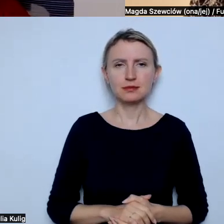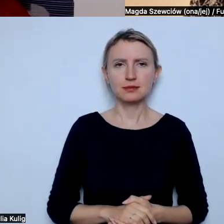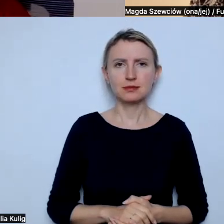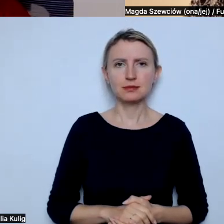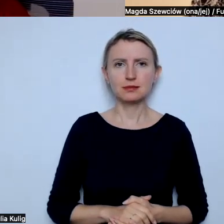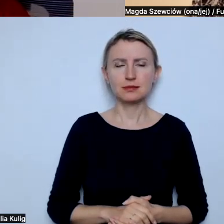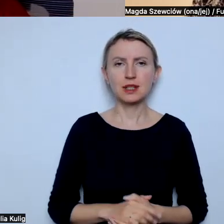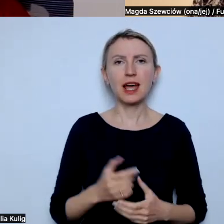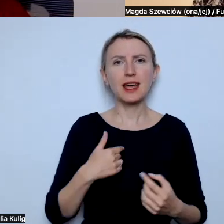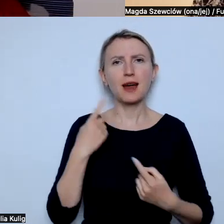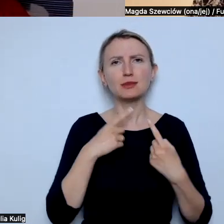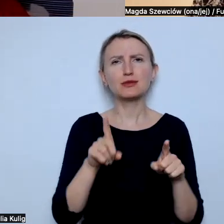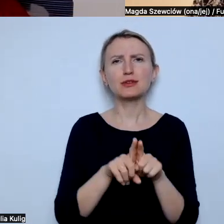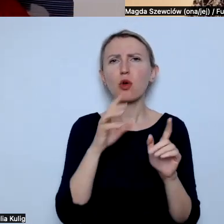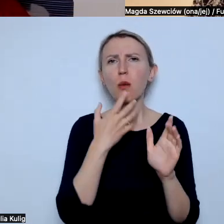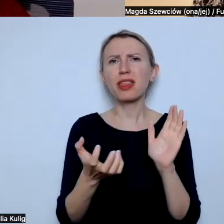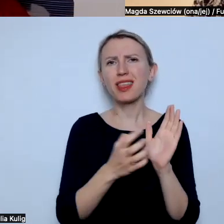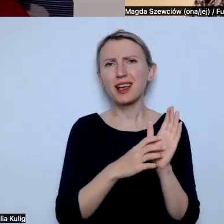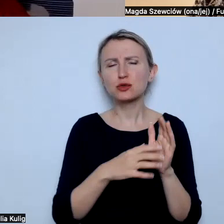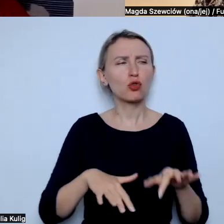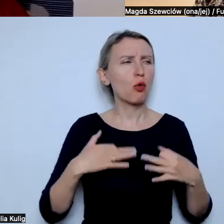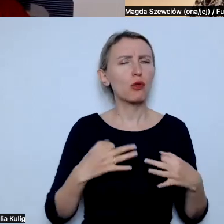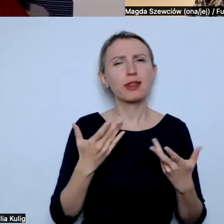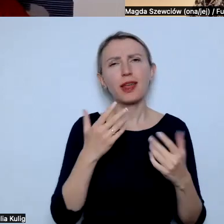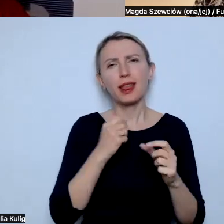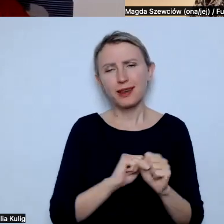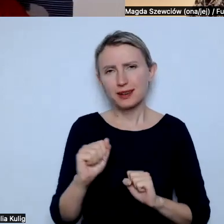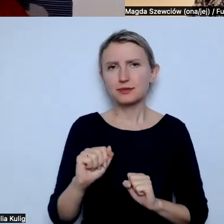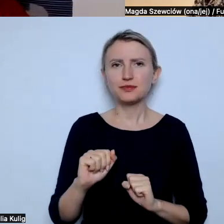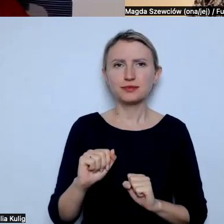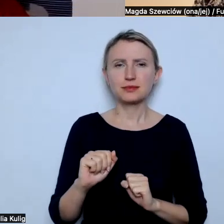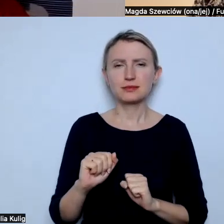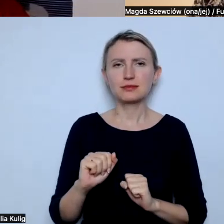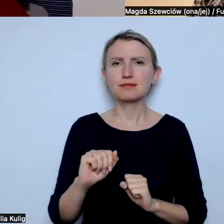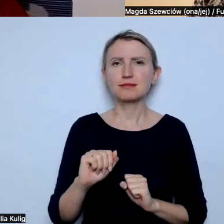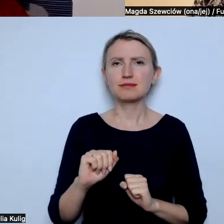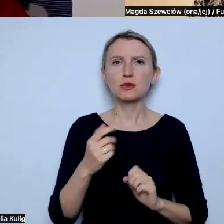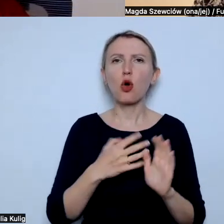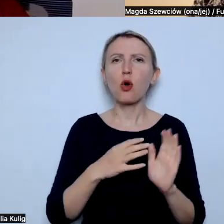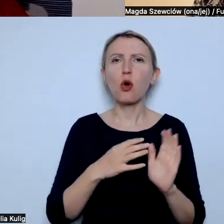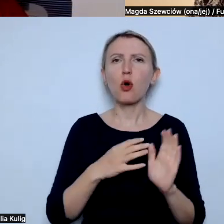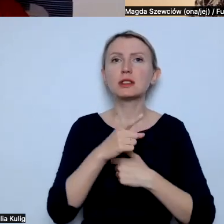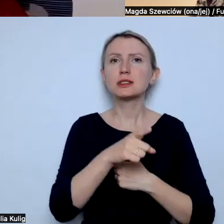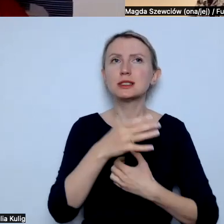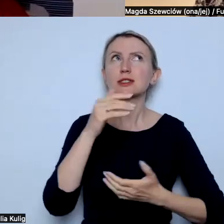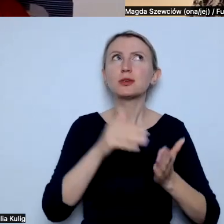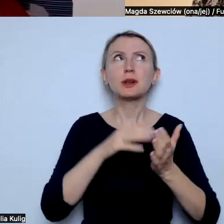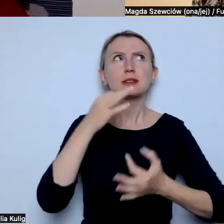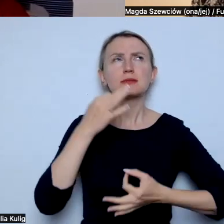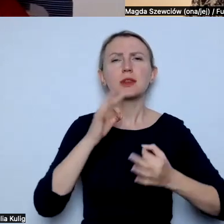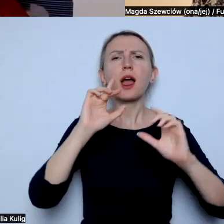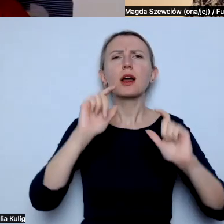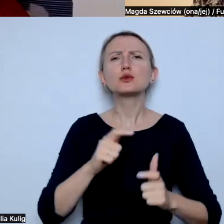Chociaż myślę sobie, że takie komentarze bez względu na to, ile ich tam jest, są takim przyczynkiem do tego, żeby się zastanowić, co tam się